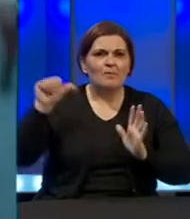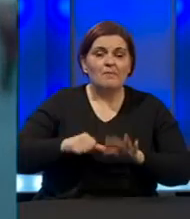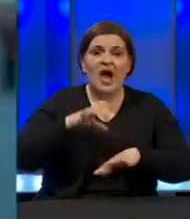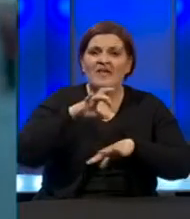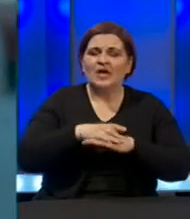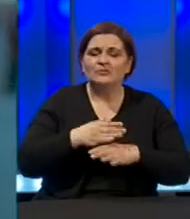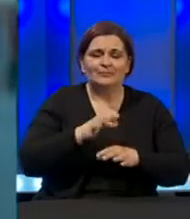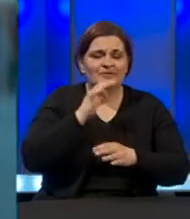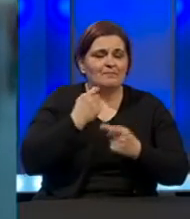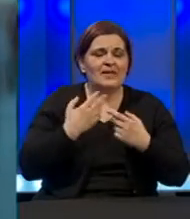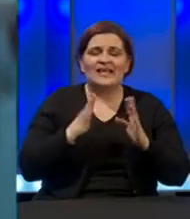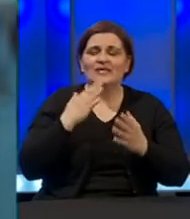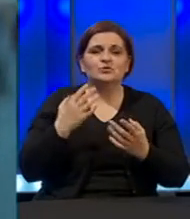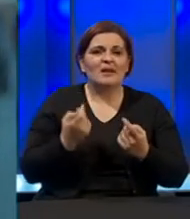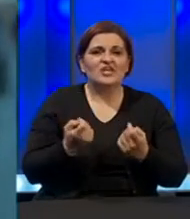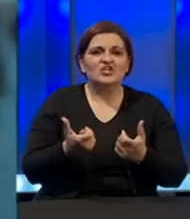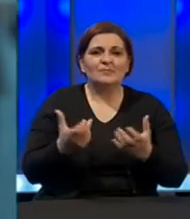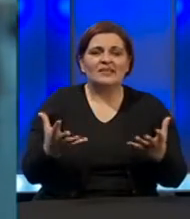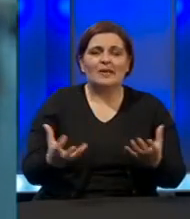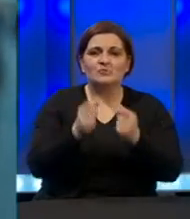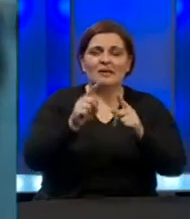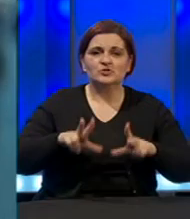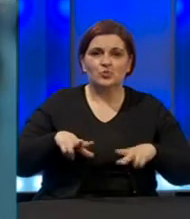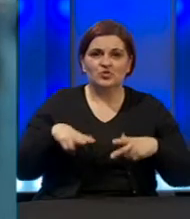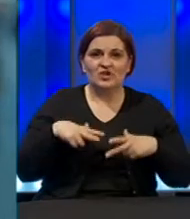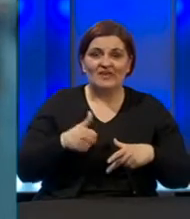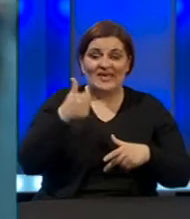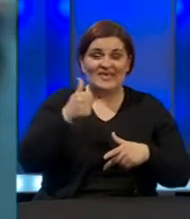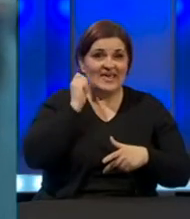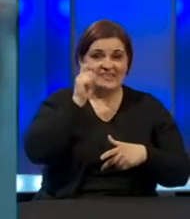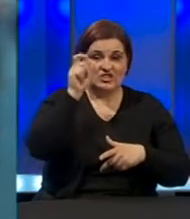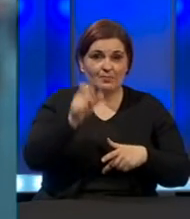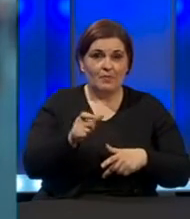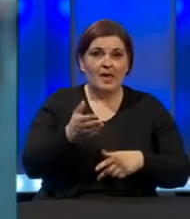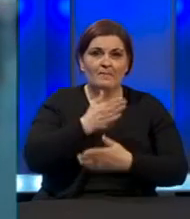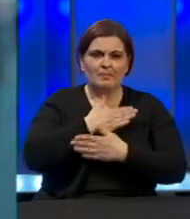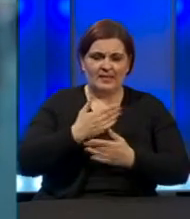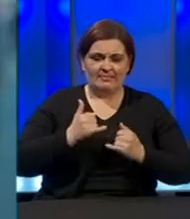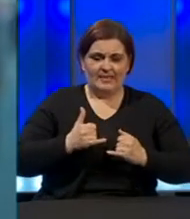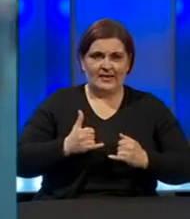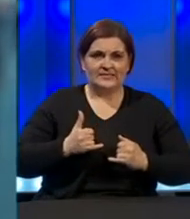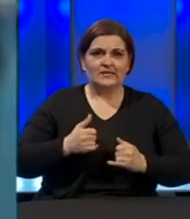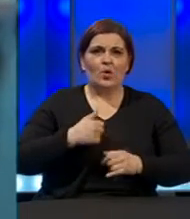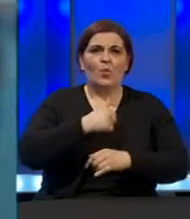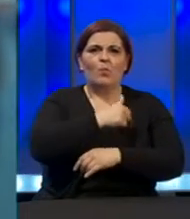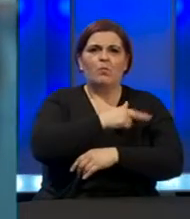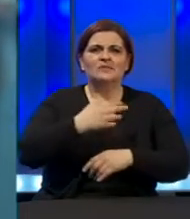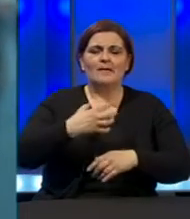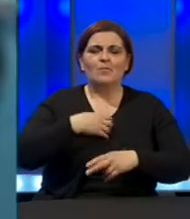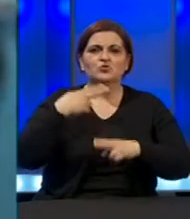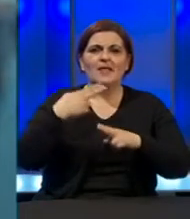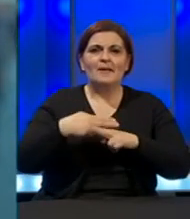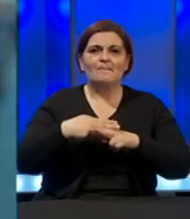ljekari nažalost nisu uspjeli da mu spasu život. Jedna ženska osoba praminula je ranije danas u klinici za plućne